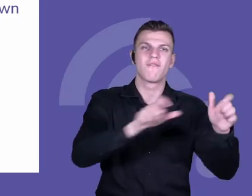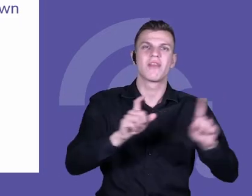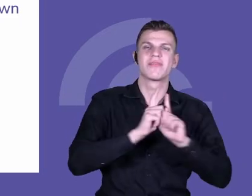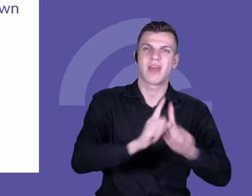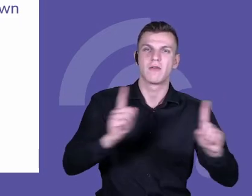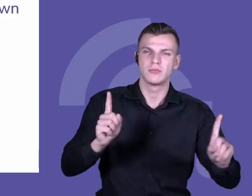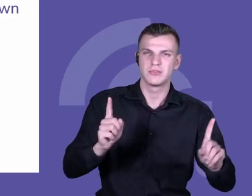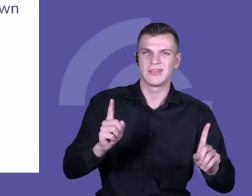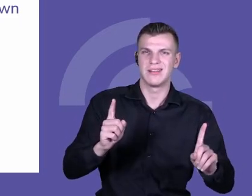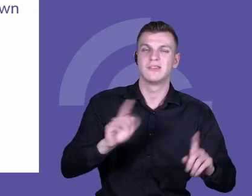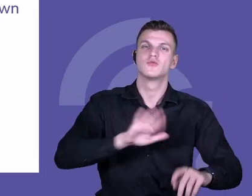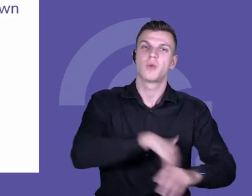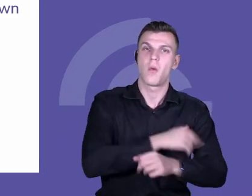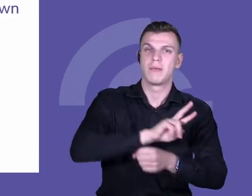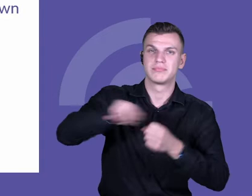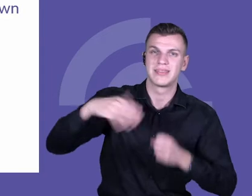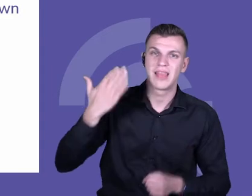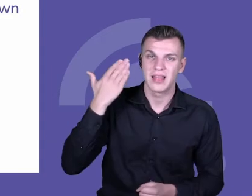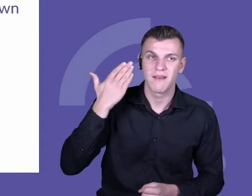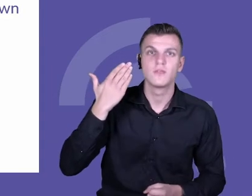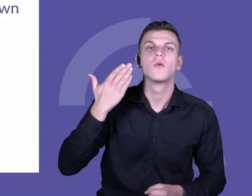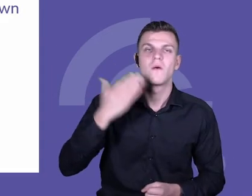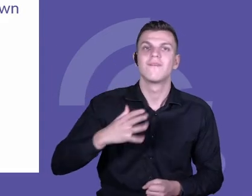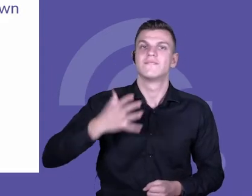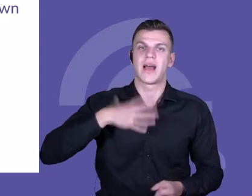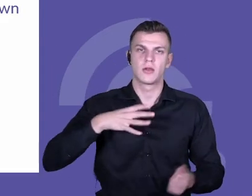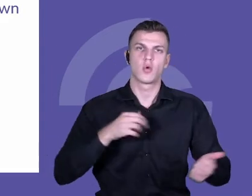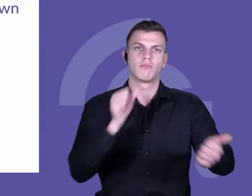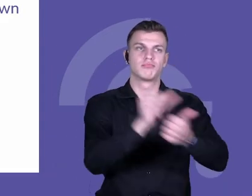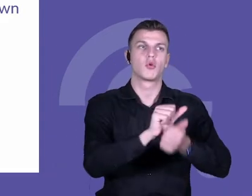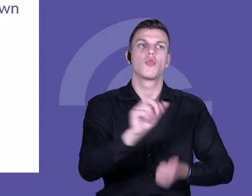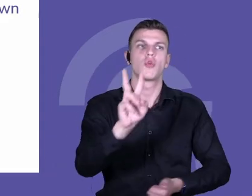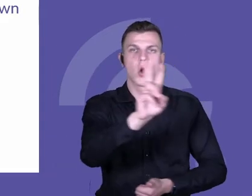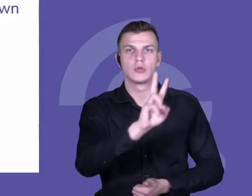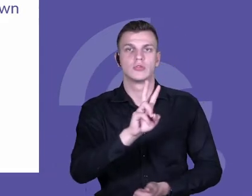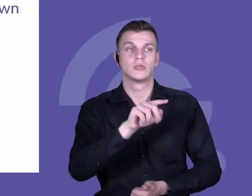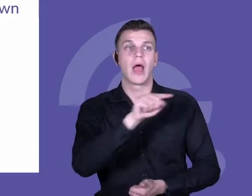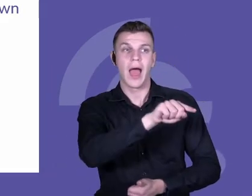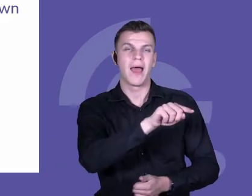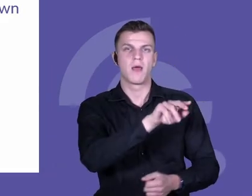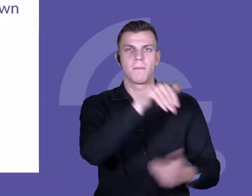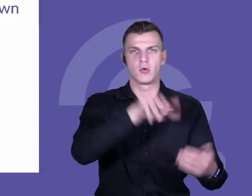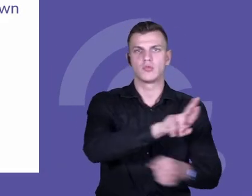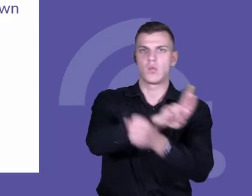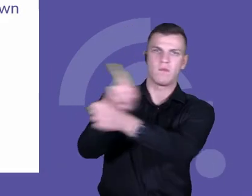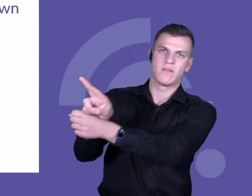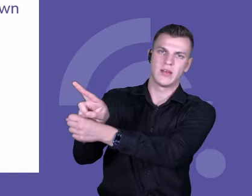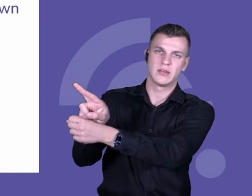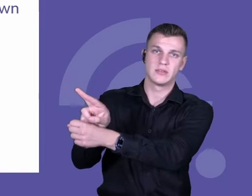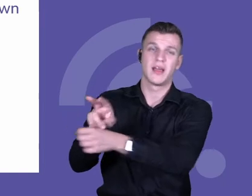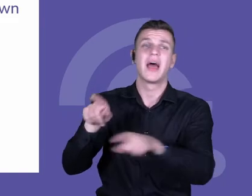danej szkole, niedoświadczonych, żeby mieli kogoś, na kim mogą polegać. Takie partnerstwo. Również jest